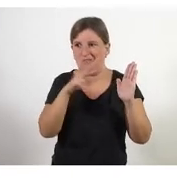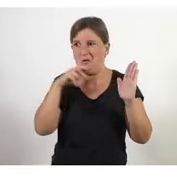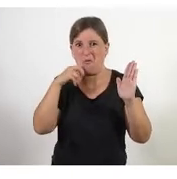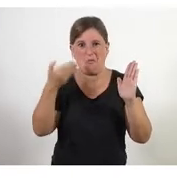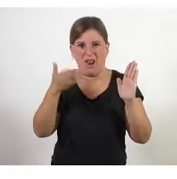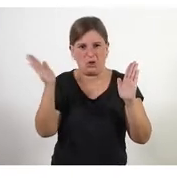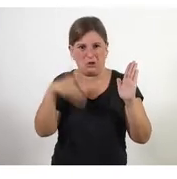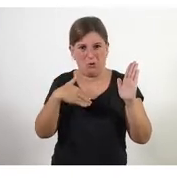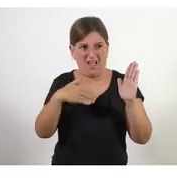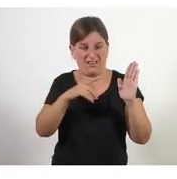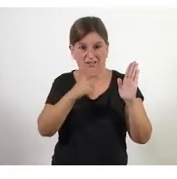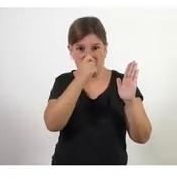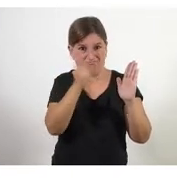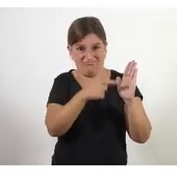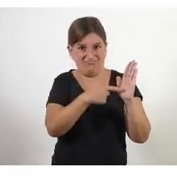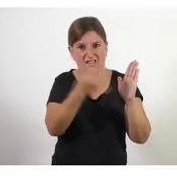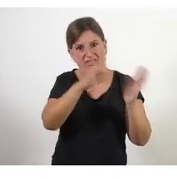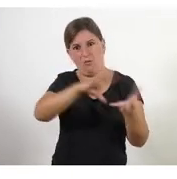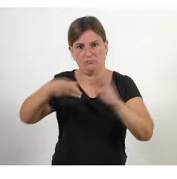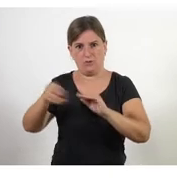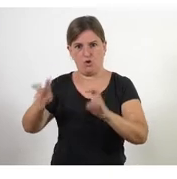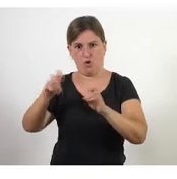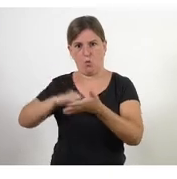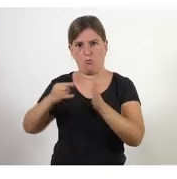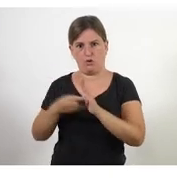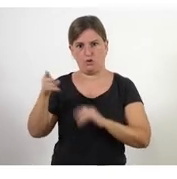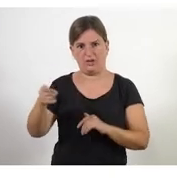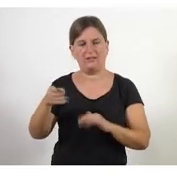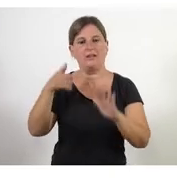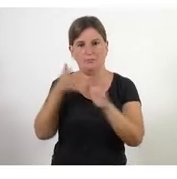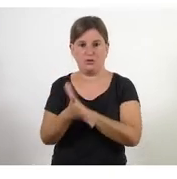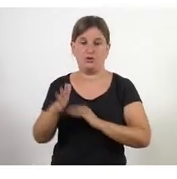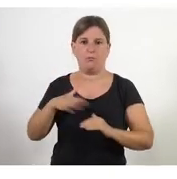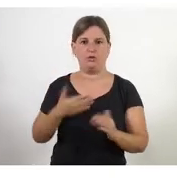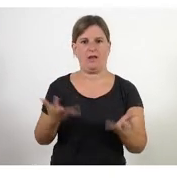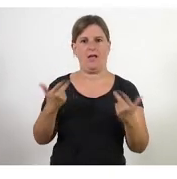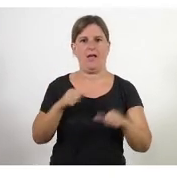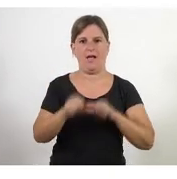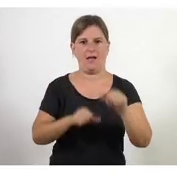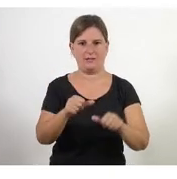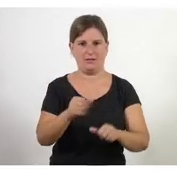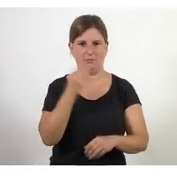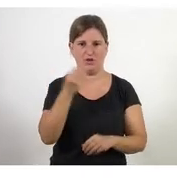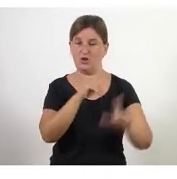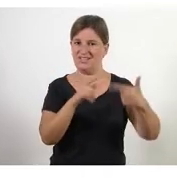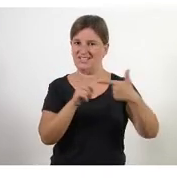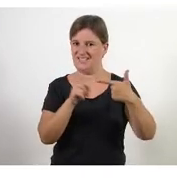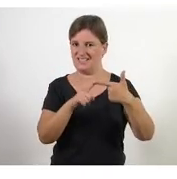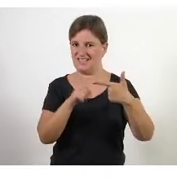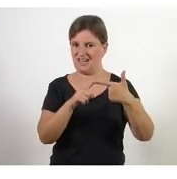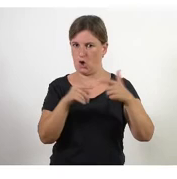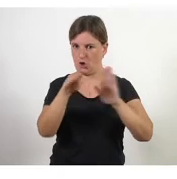amb la qual cosa això ja és un principi que pots començar a aplicar i que ja et porta a més àgil principi número 2